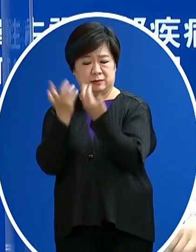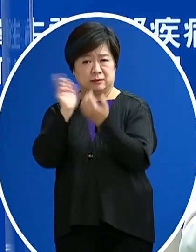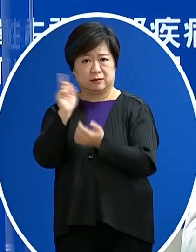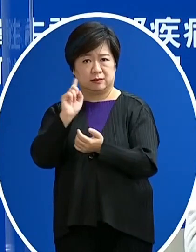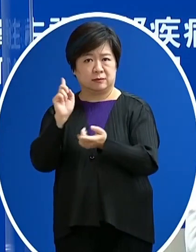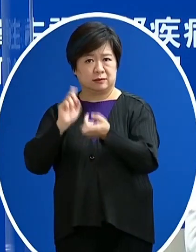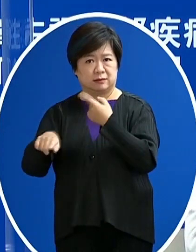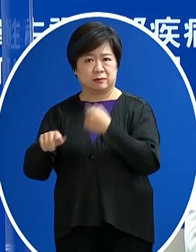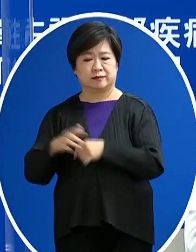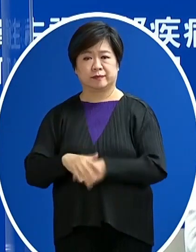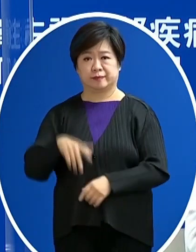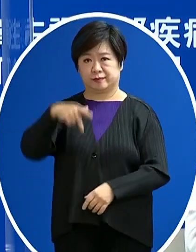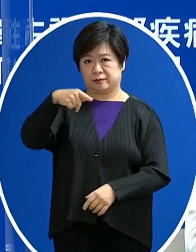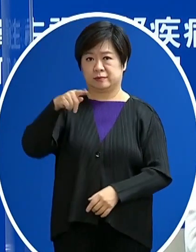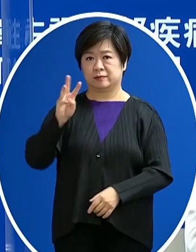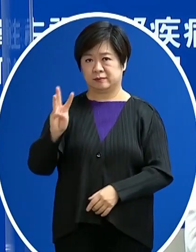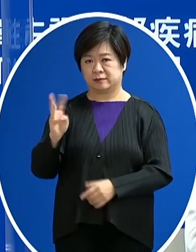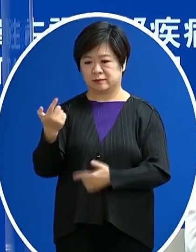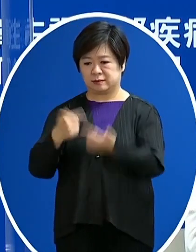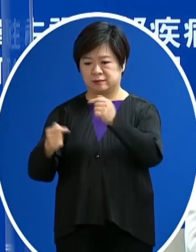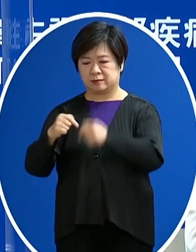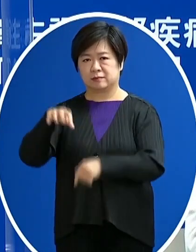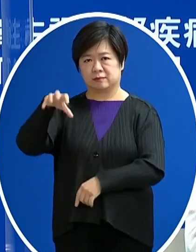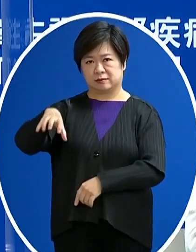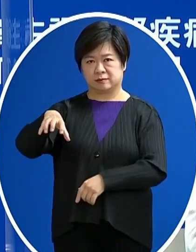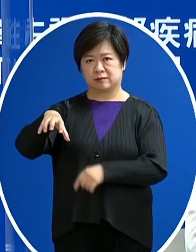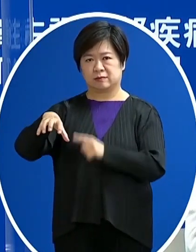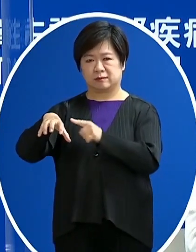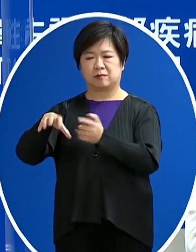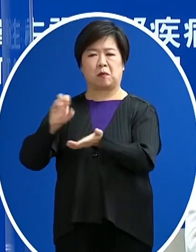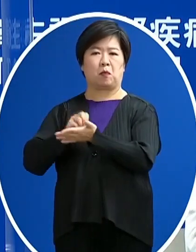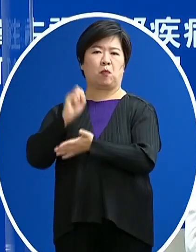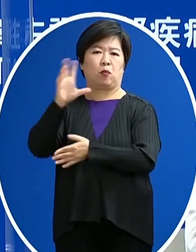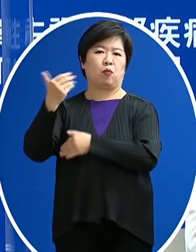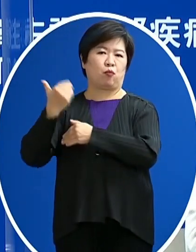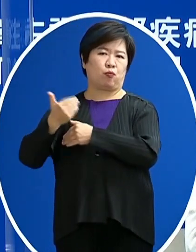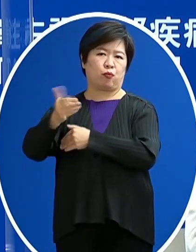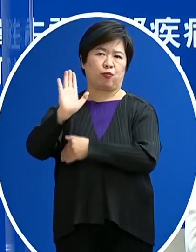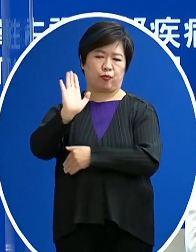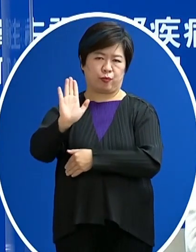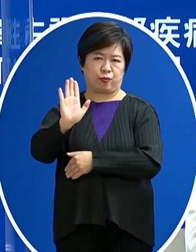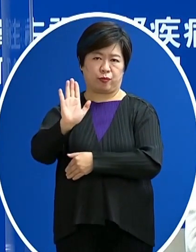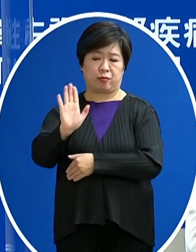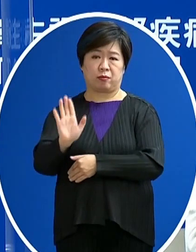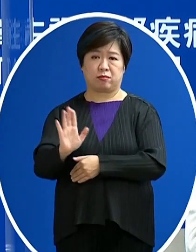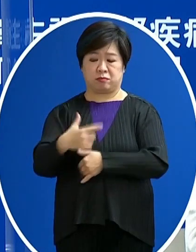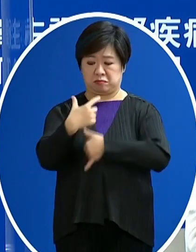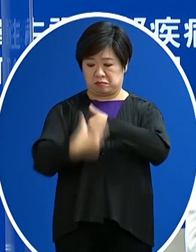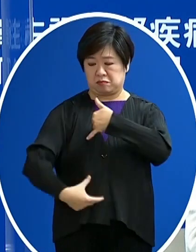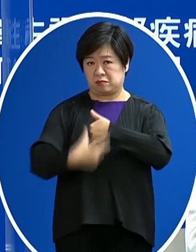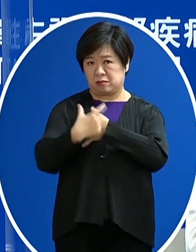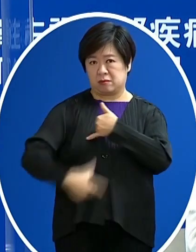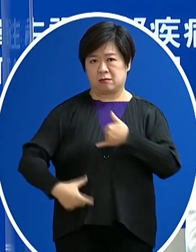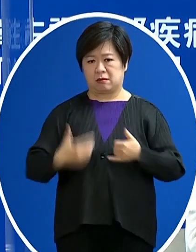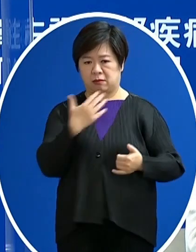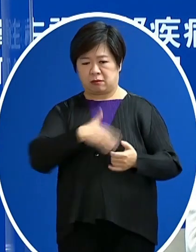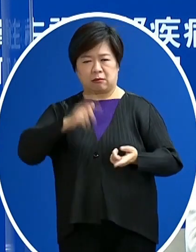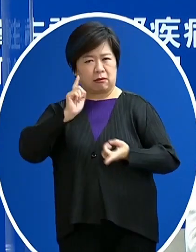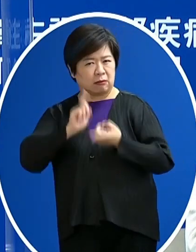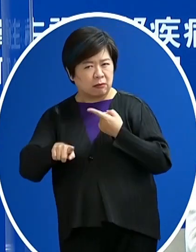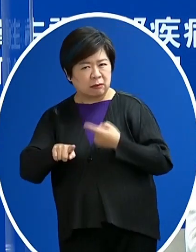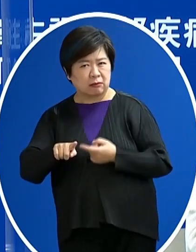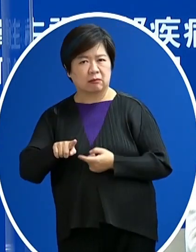在批生實驗室都應該有一個報告的程序然後第二個 他健康上面有一些相關的問題